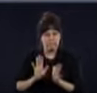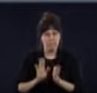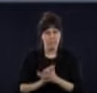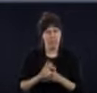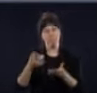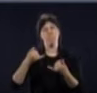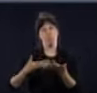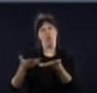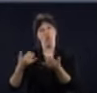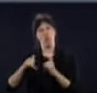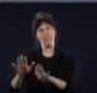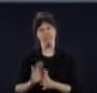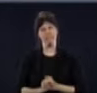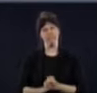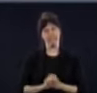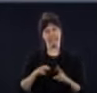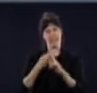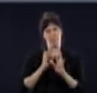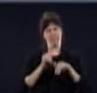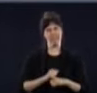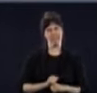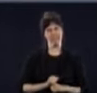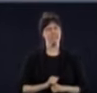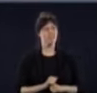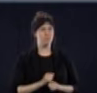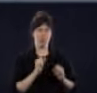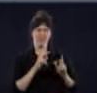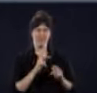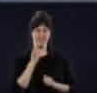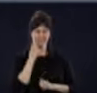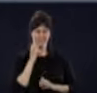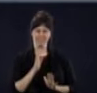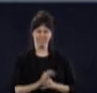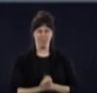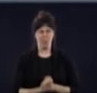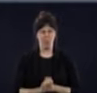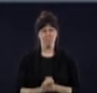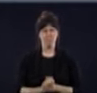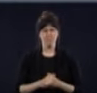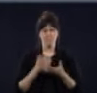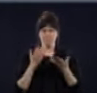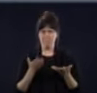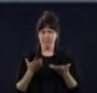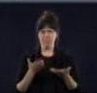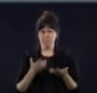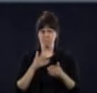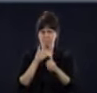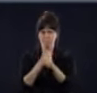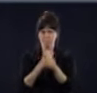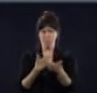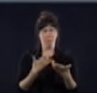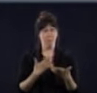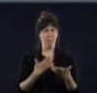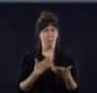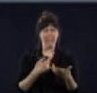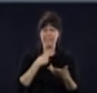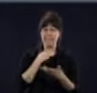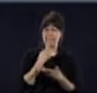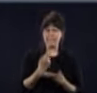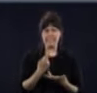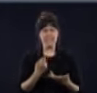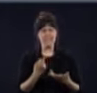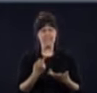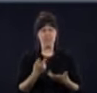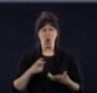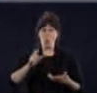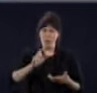pouvez terminer votre question. OK. En fait, dans le contexte, comment vous allez convaincre les Québécois que vous n'êtes pas en train de mener des expériences en